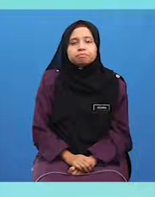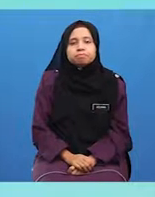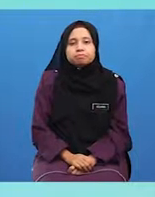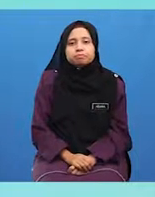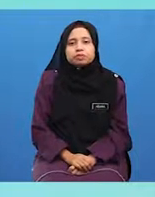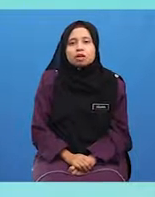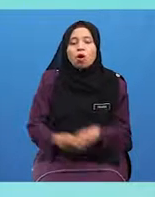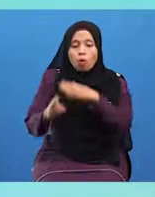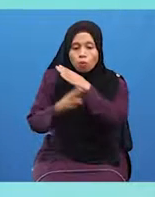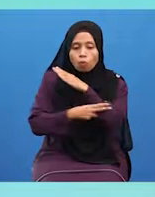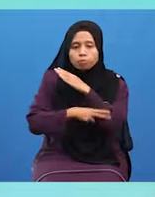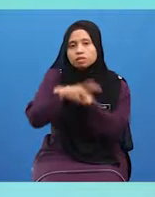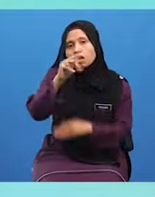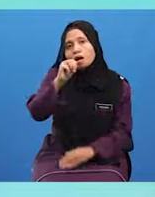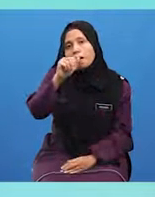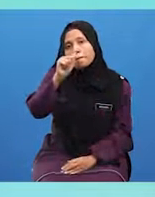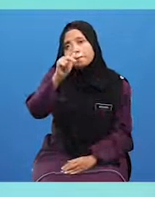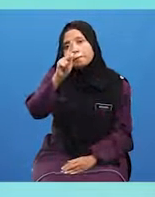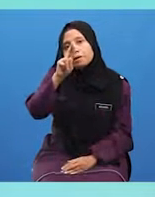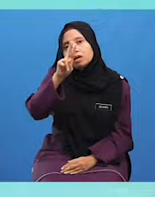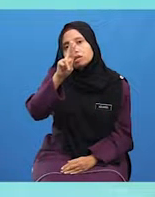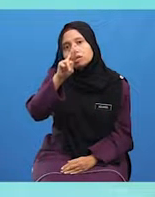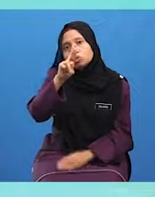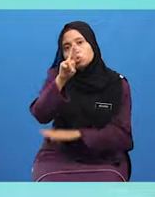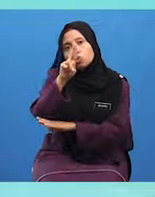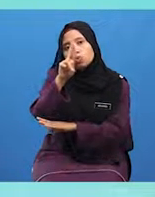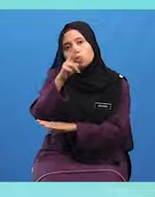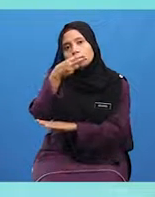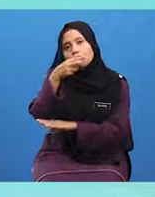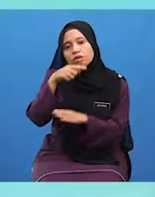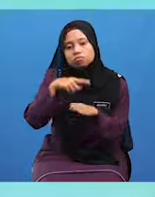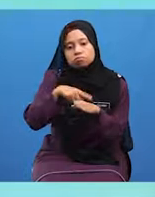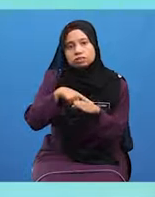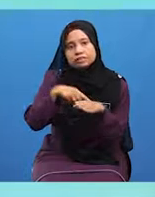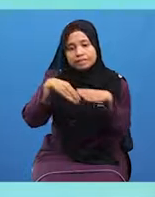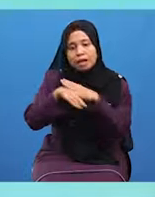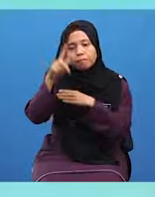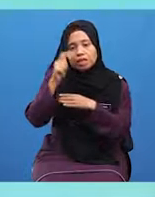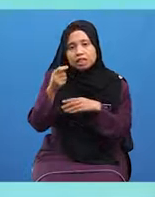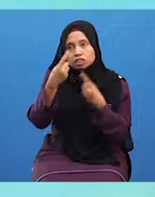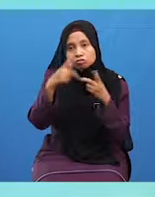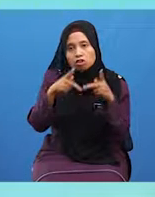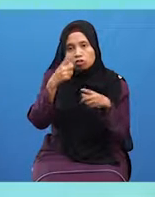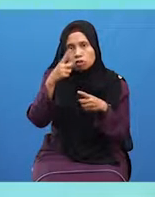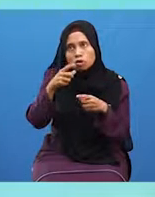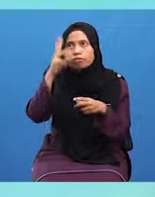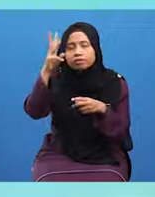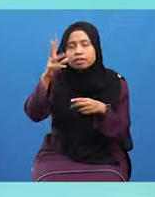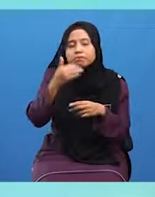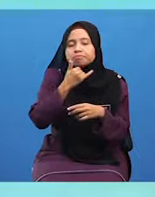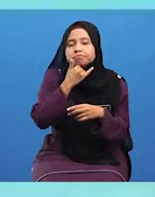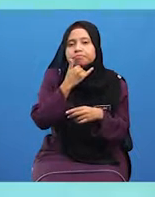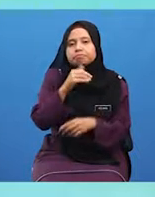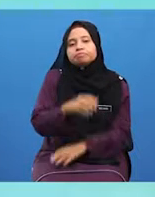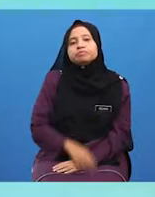Dan Hukumnya Makro Jika Memberi Salam Ketika Berada Di Dalam Tandas